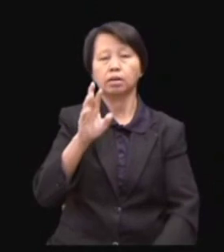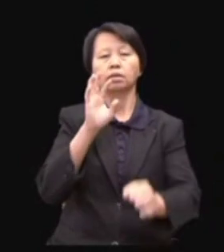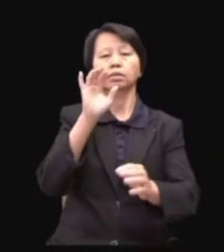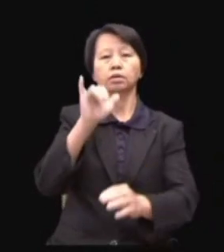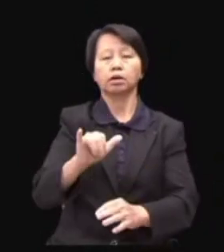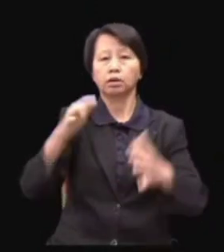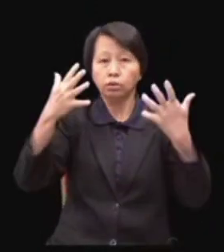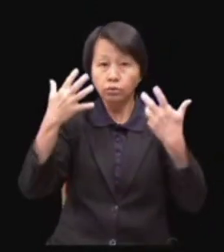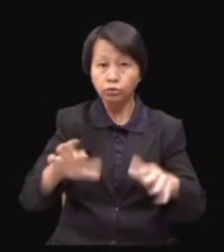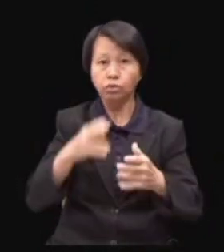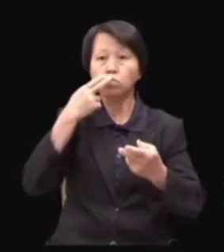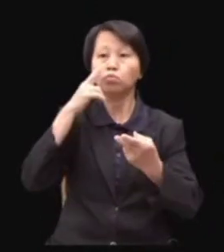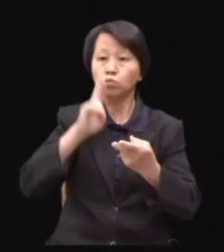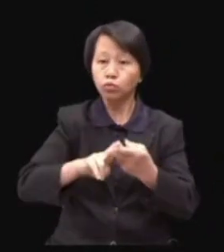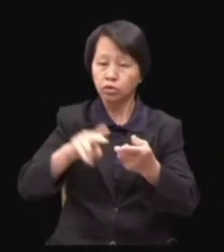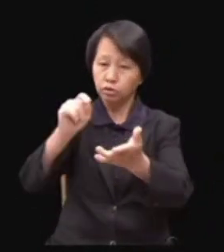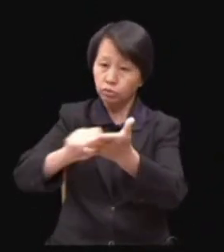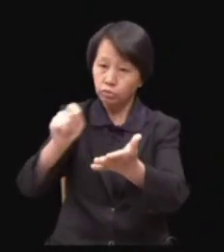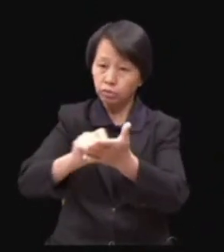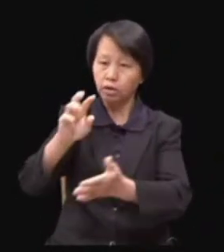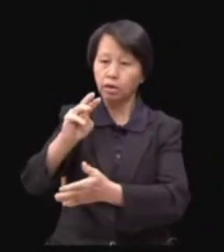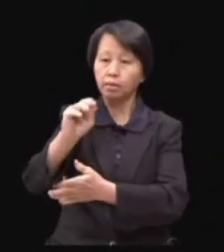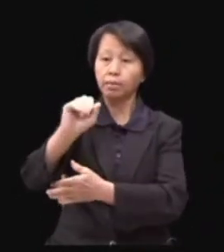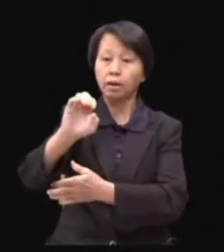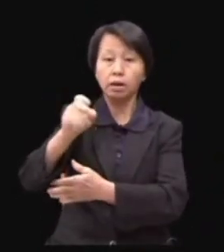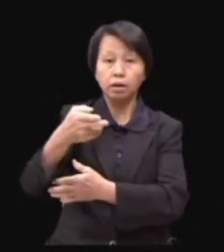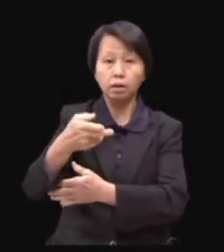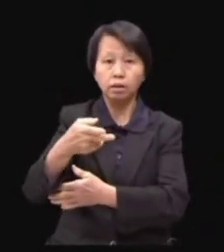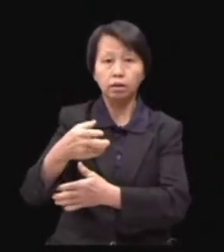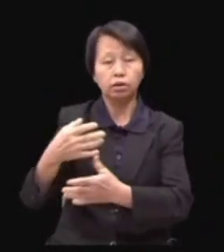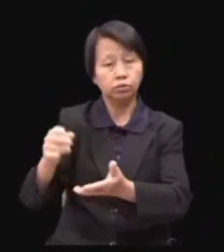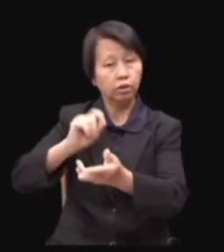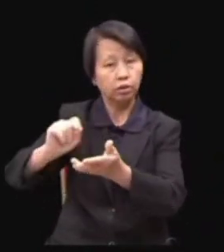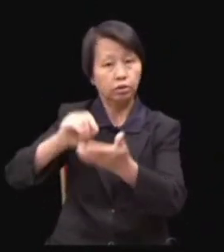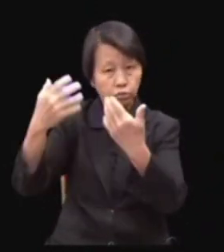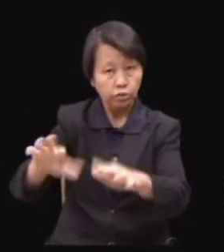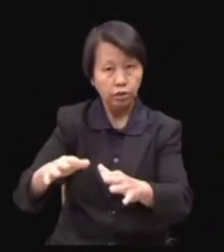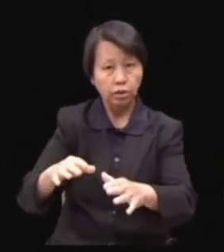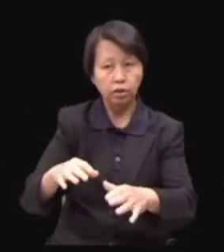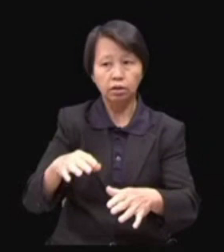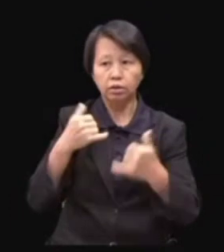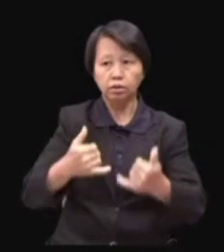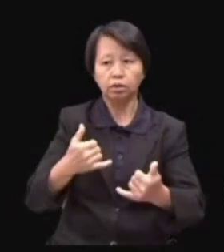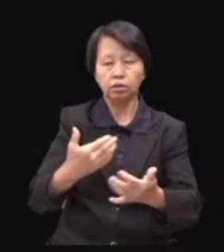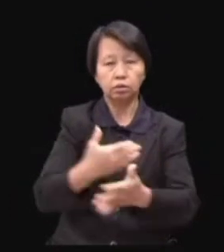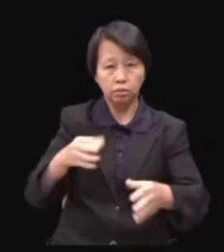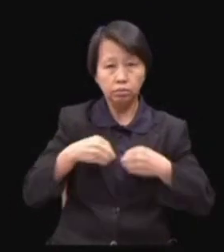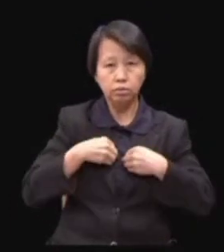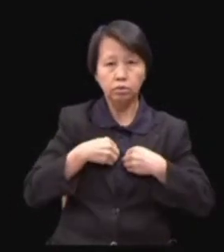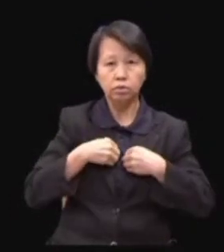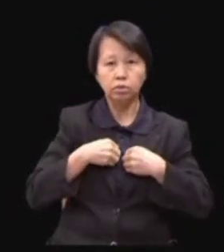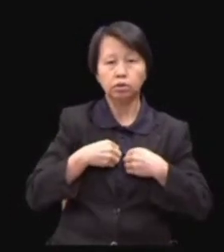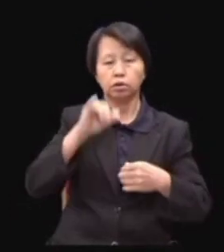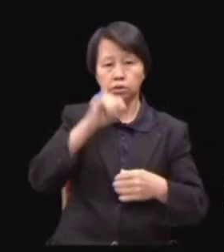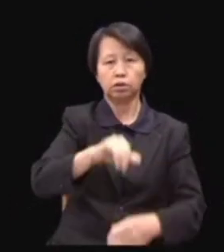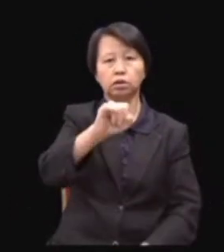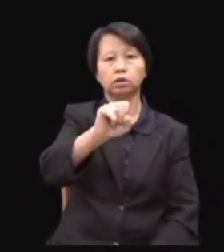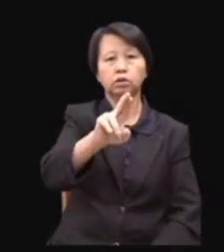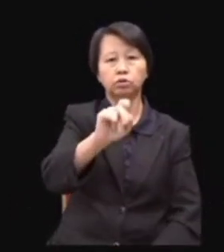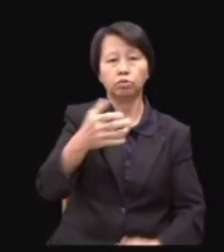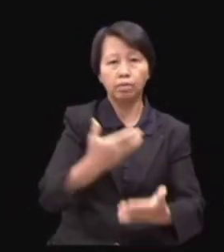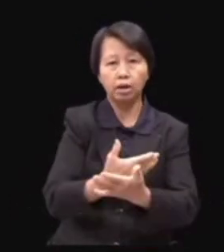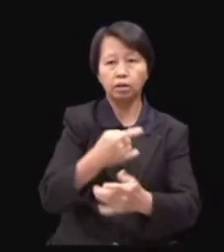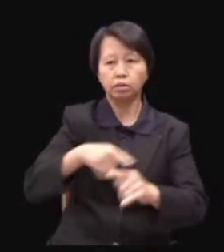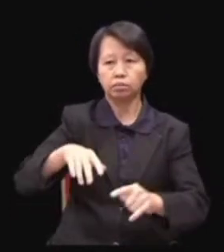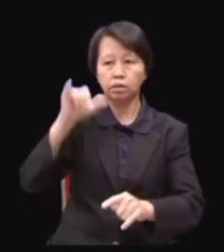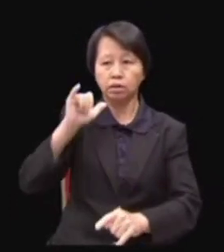Yang telah... Yang surat yang telah ditulis ke Macang lah. Saya sebab surat saya dapat. Isu ini, isu barukah? Isu baru. Sebab semalam